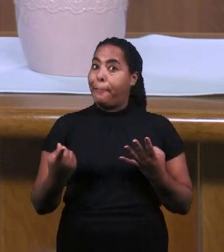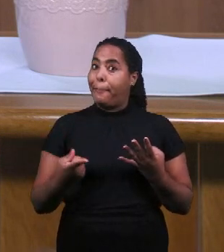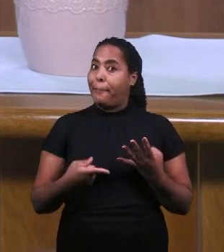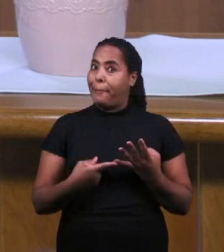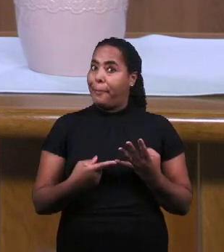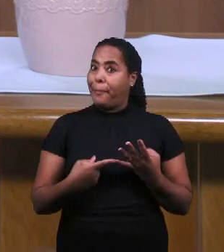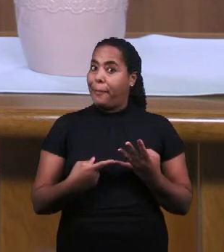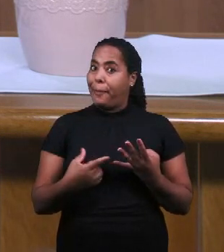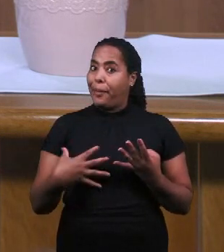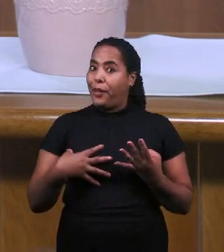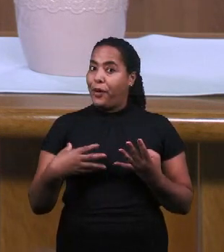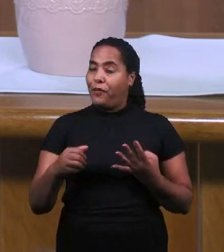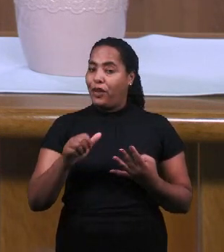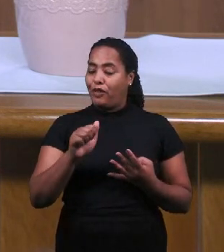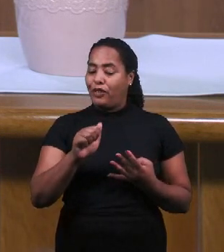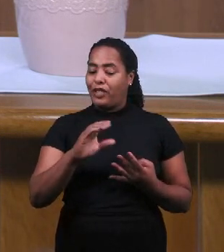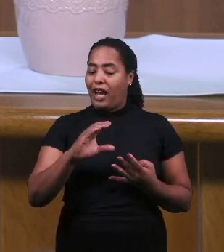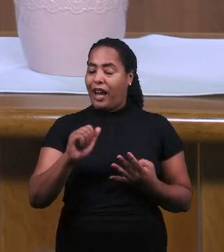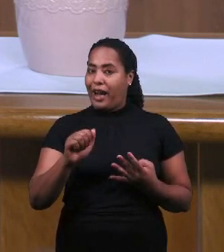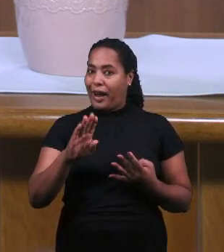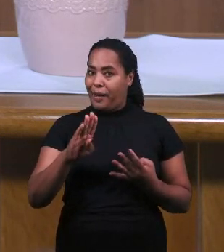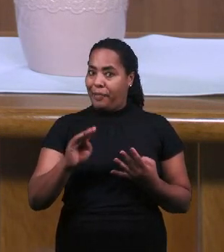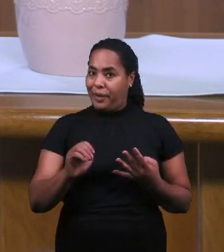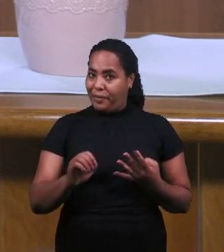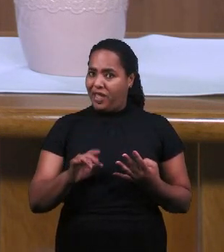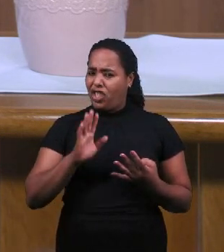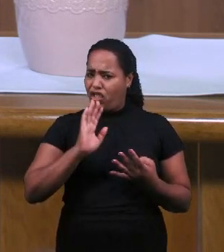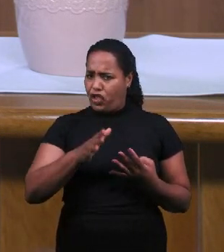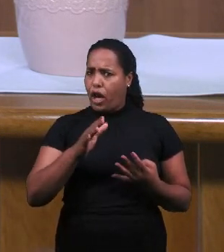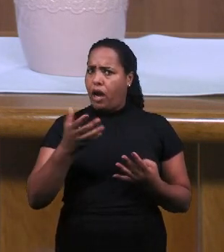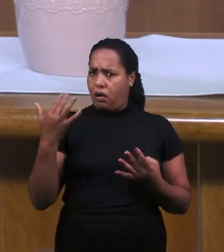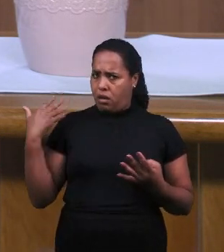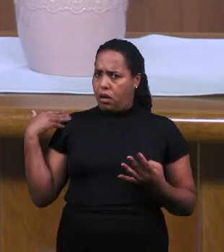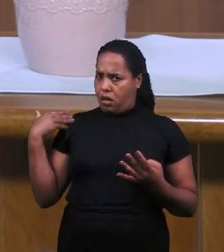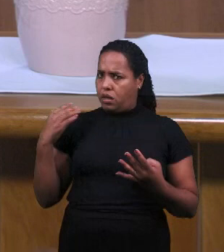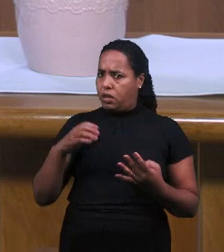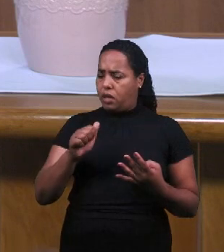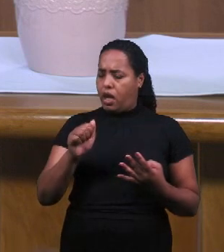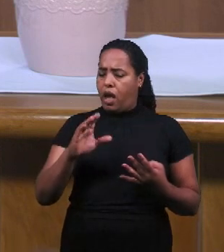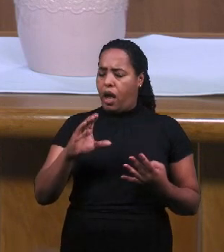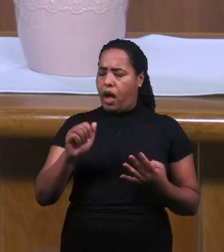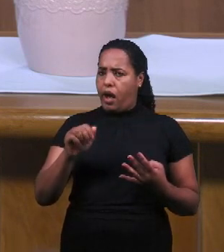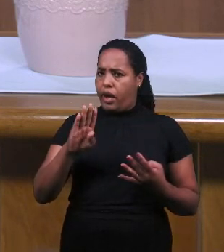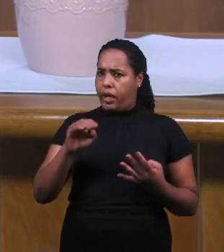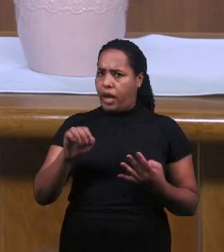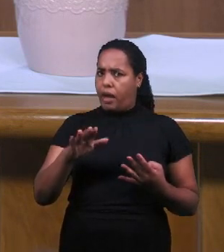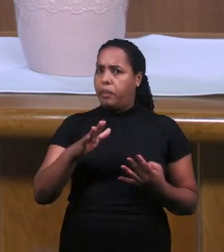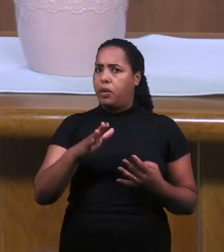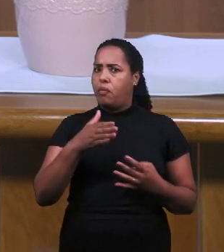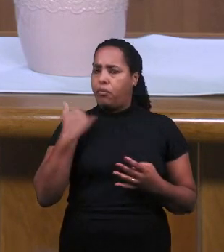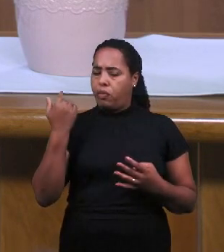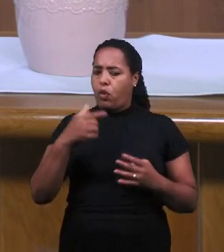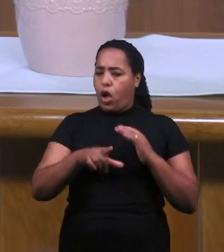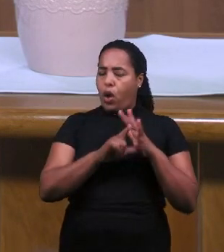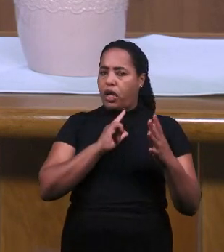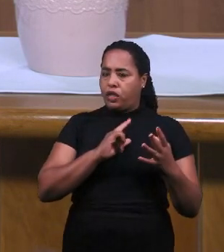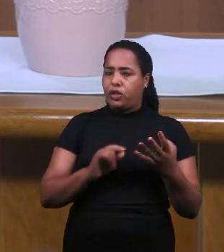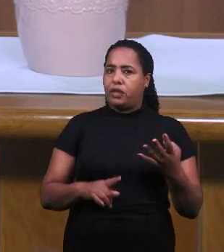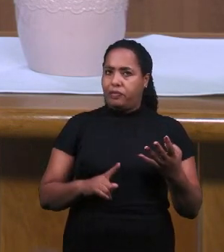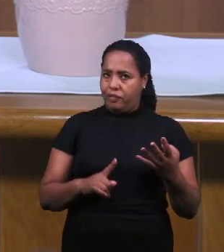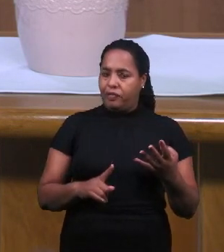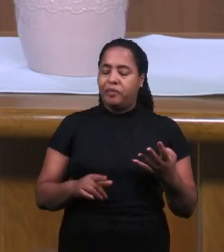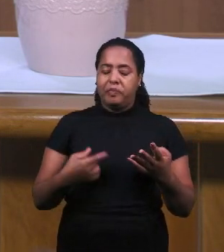Он Убил Сына Ахава Потому Что Ахав Уже